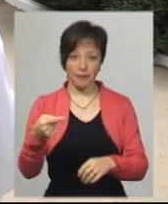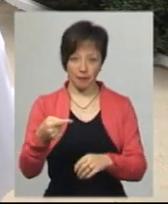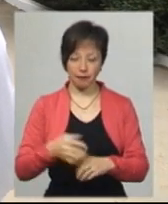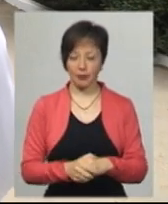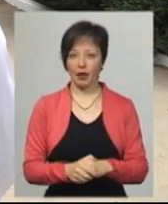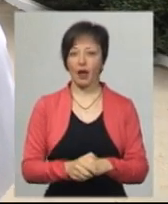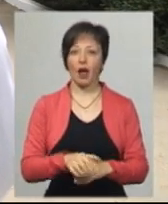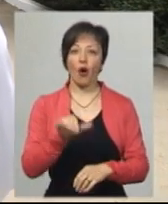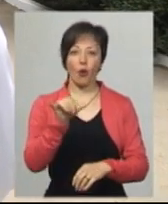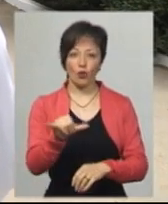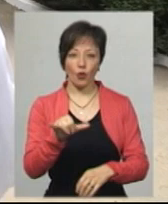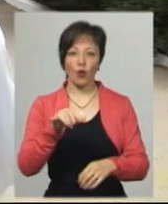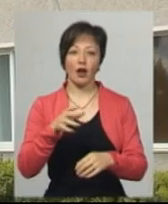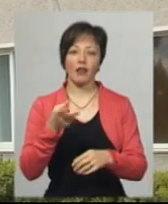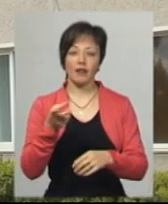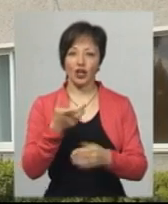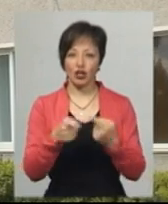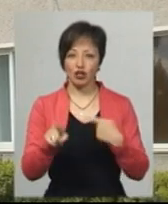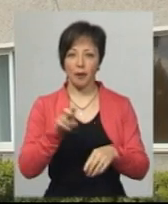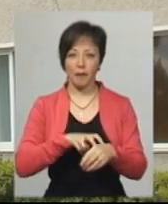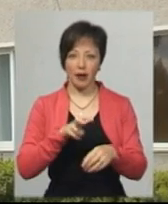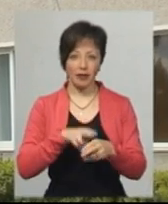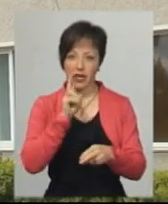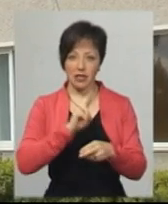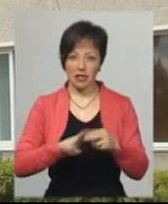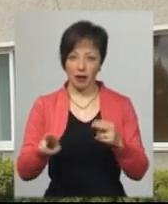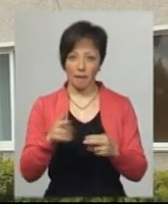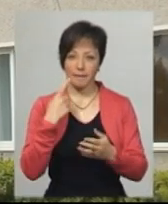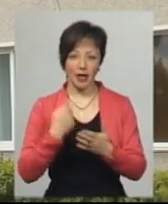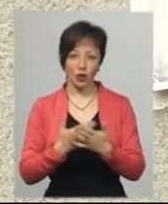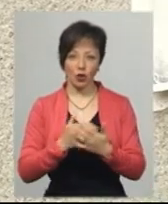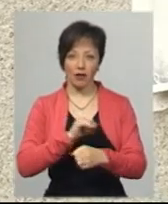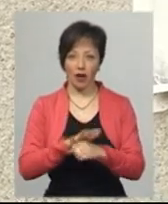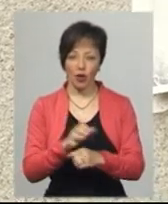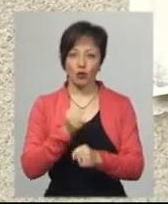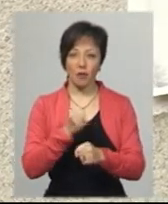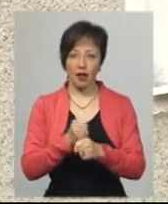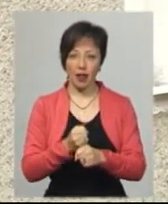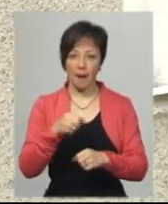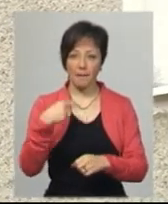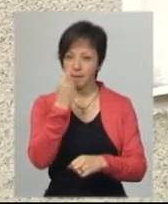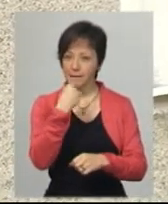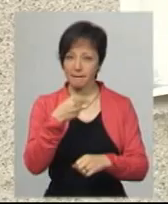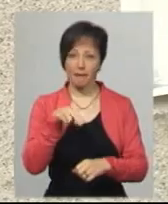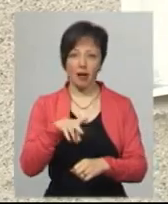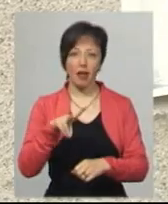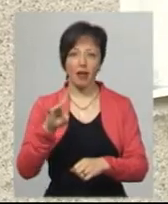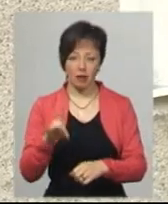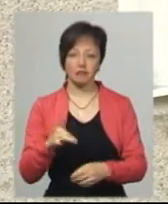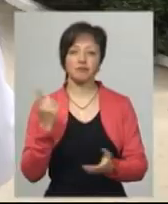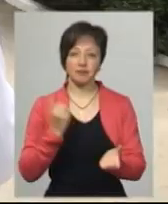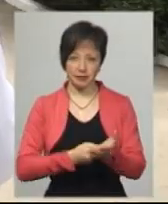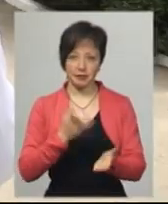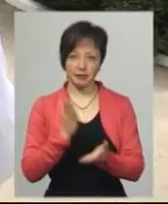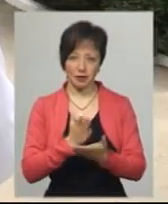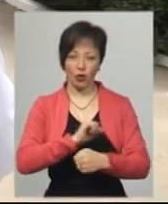каже, у нього та інших медиків після двох тестувань не зникла підозра на ковід. Тому й вирішили зробити аналіз ПРЛ, який підтвердив зараження коронавірусом. Лікар